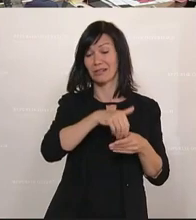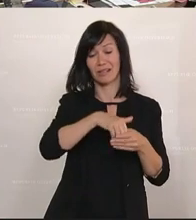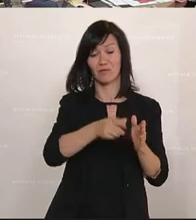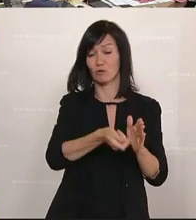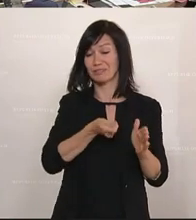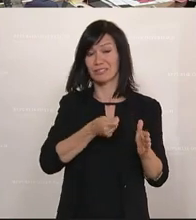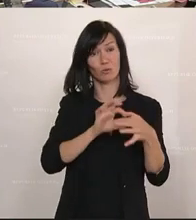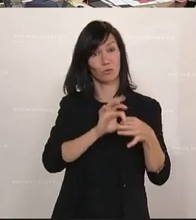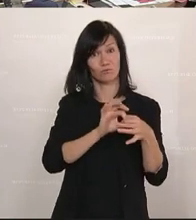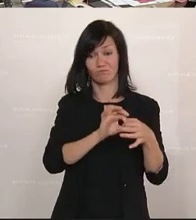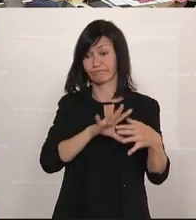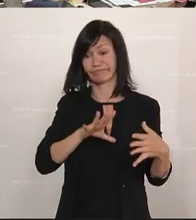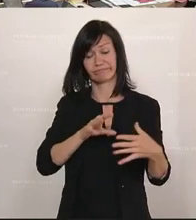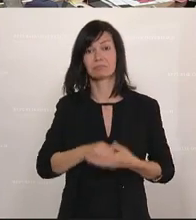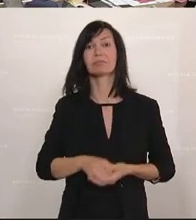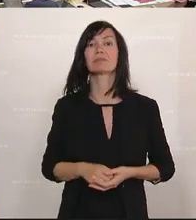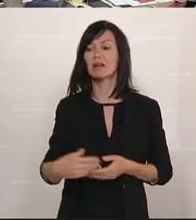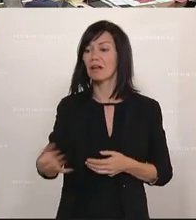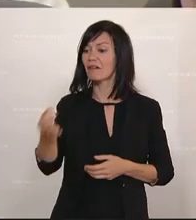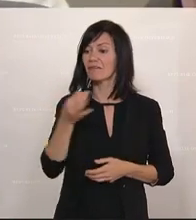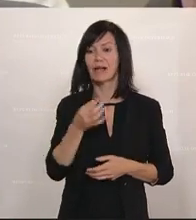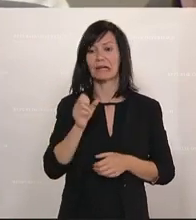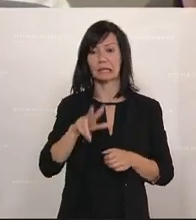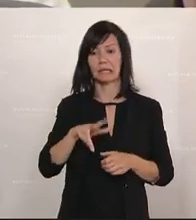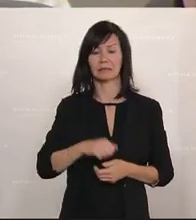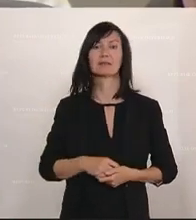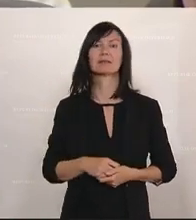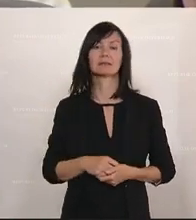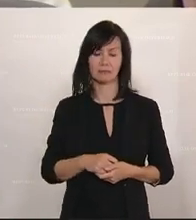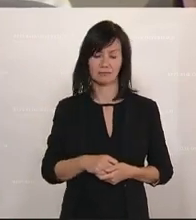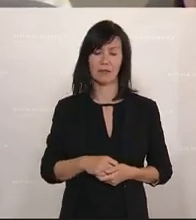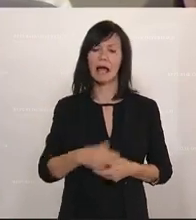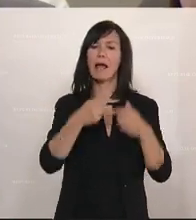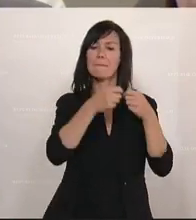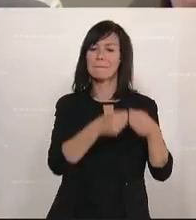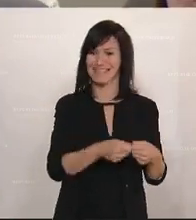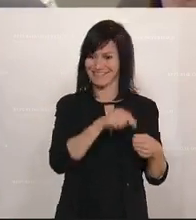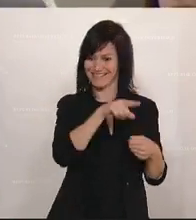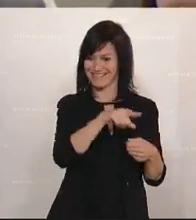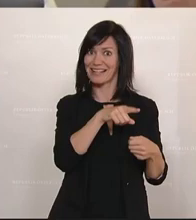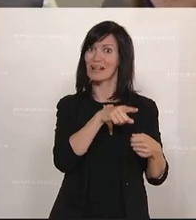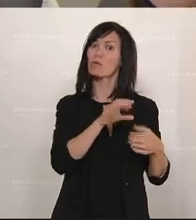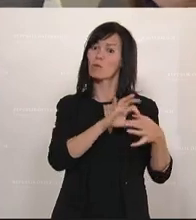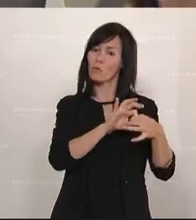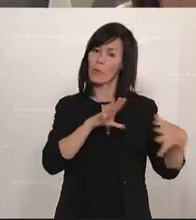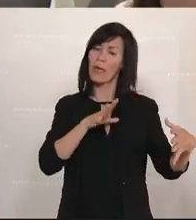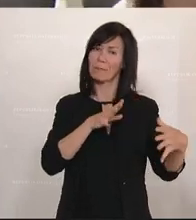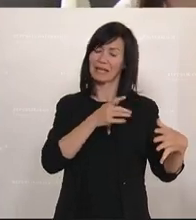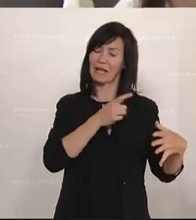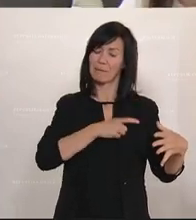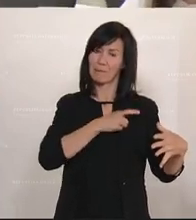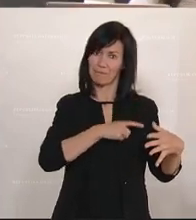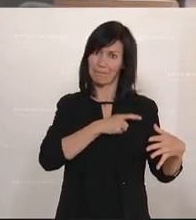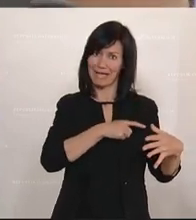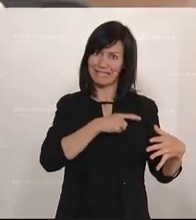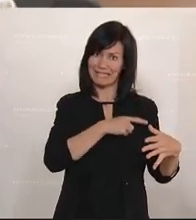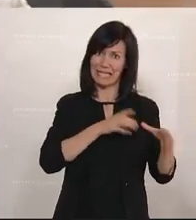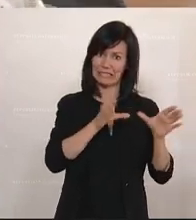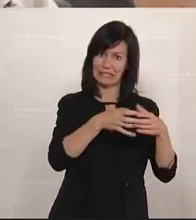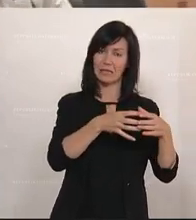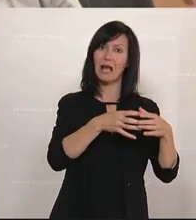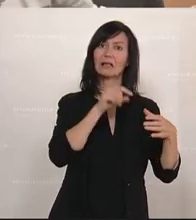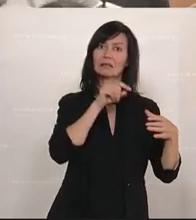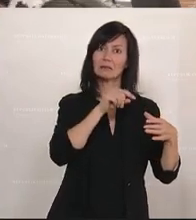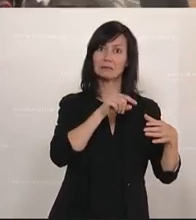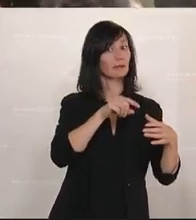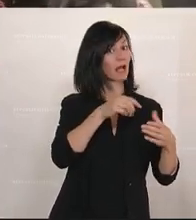Vollziehung. Zur Frage 13, die Mitglieder des unabhängigen Parteien und Transparenzsenats sind in der Ausübung ihres